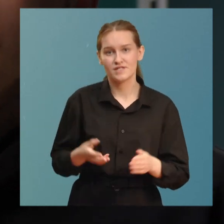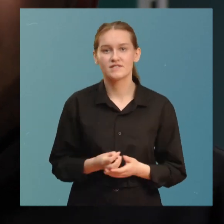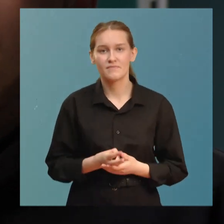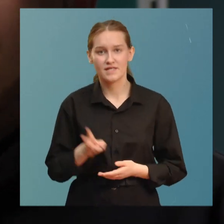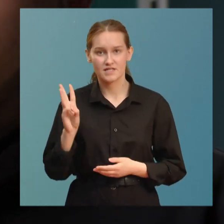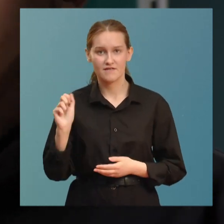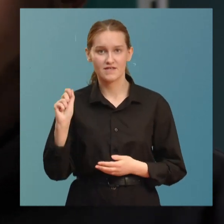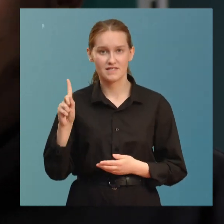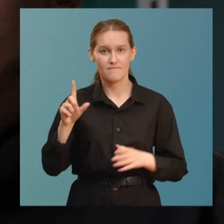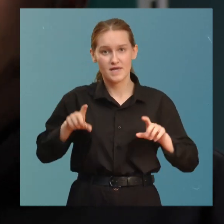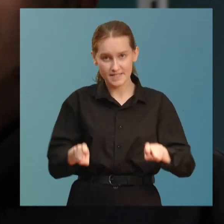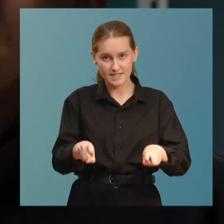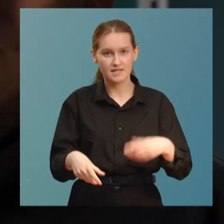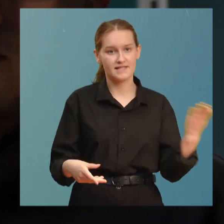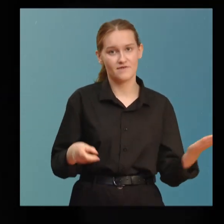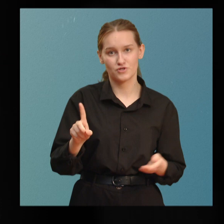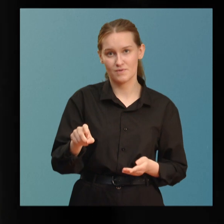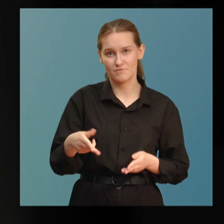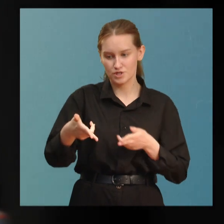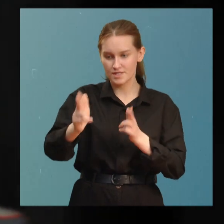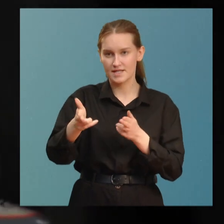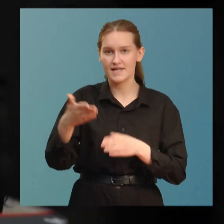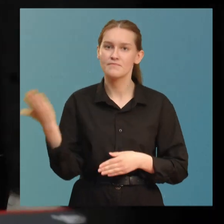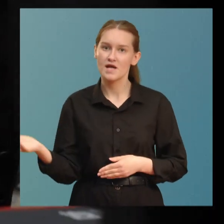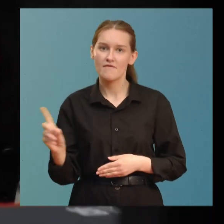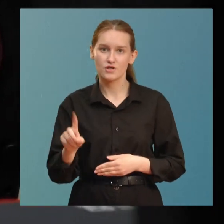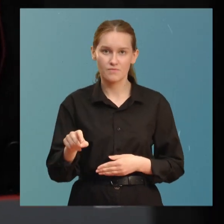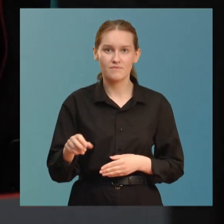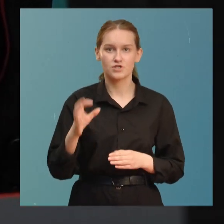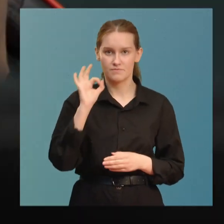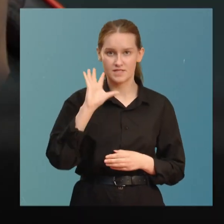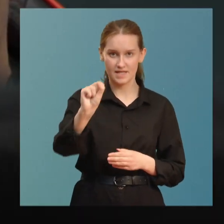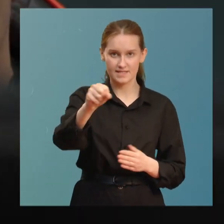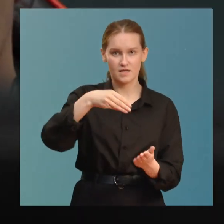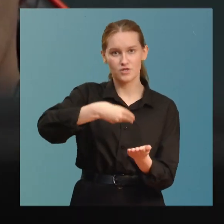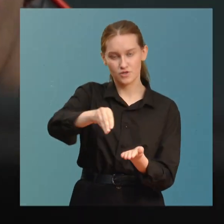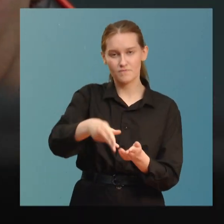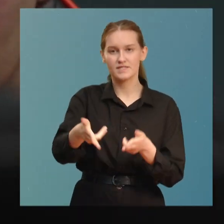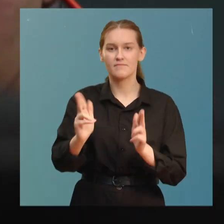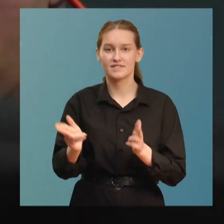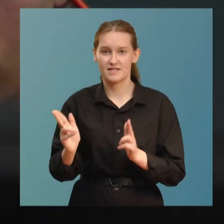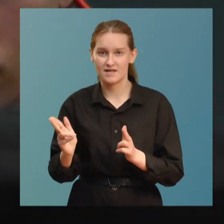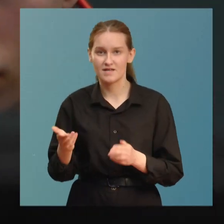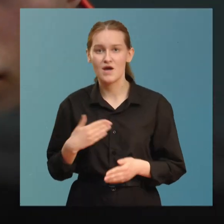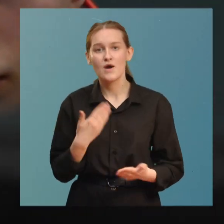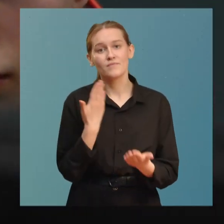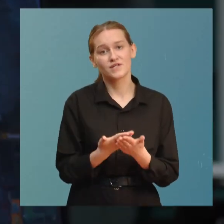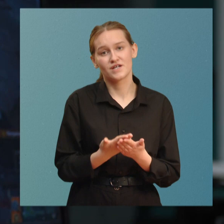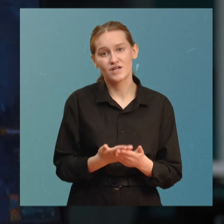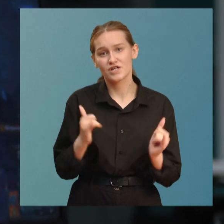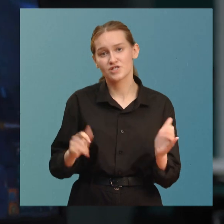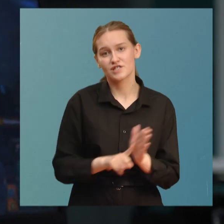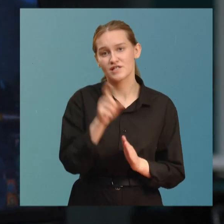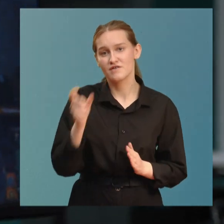довольно-таки понятно на ВСД бегать, левая кнопка мыши стрелять, правая кнопка мыши приселиться. Закупился, пострелял. Мне кажется, для